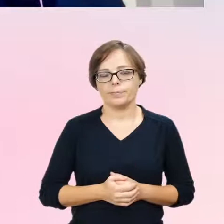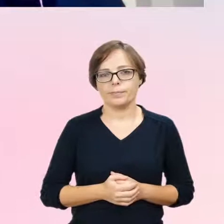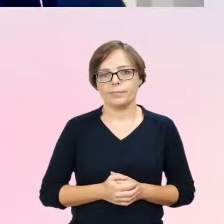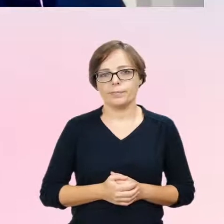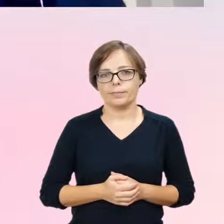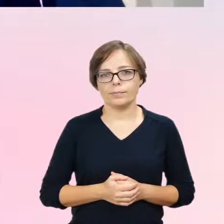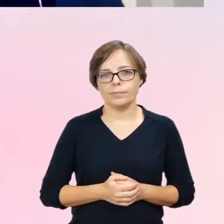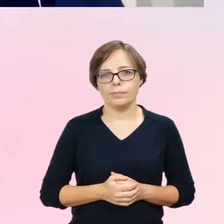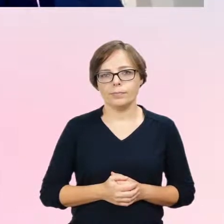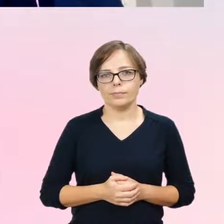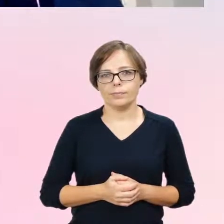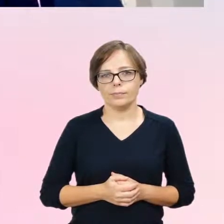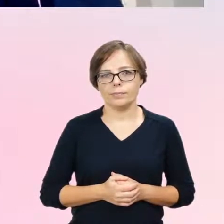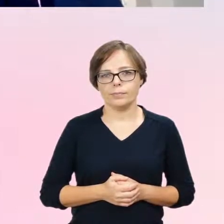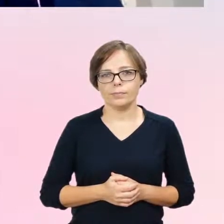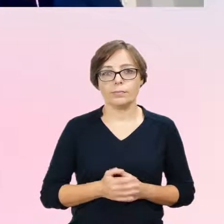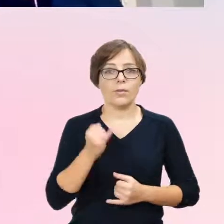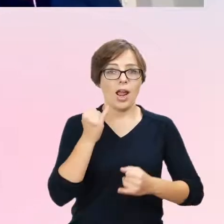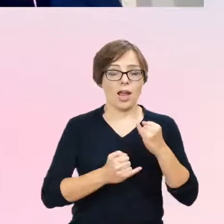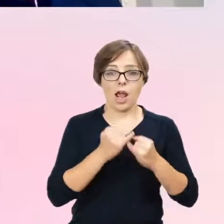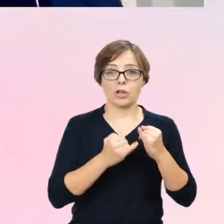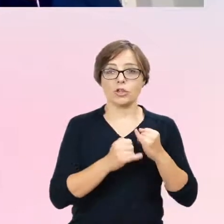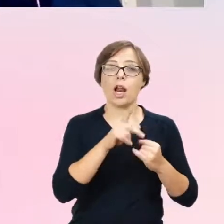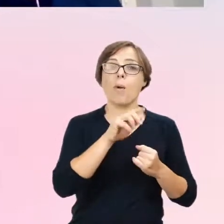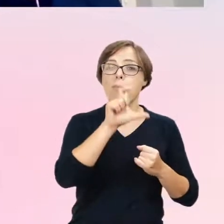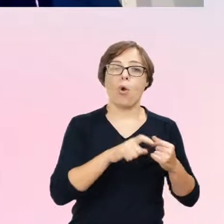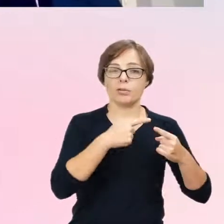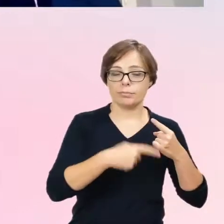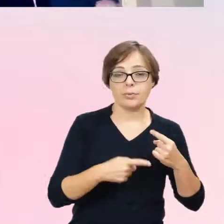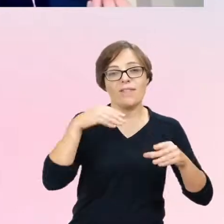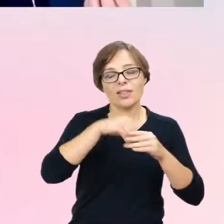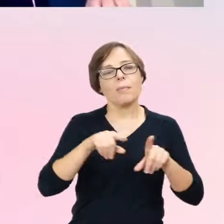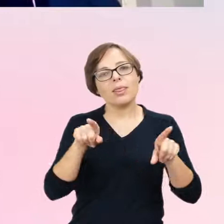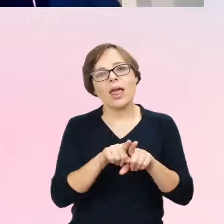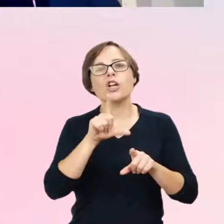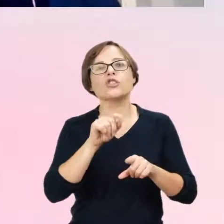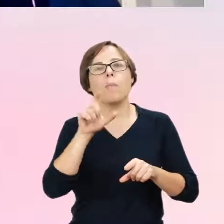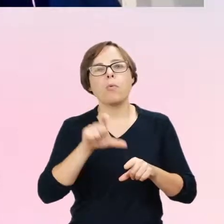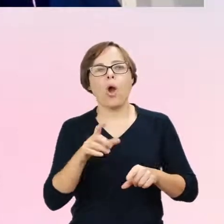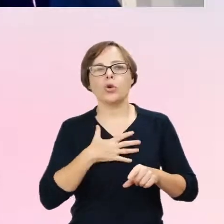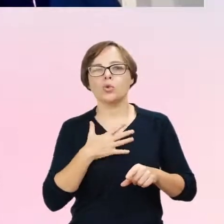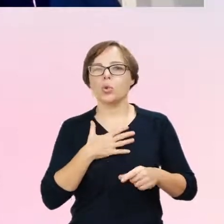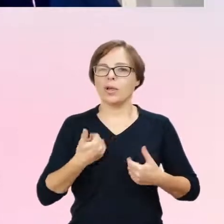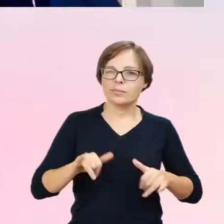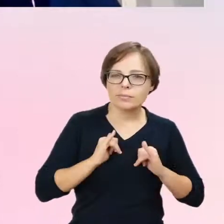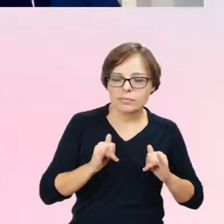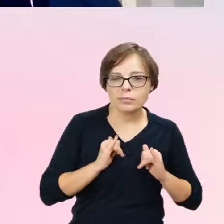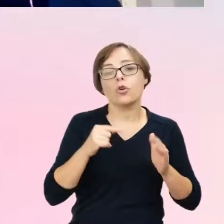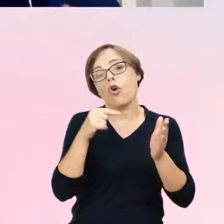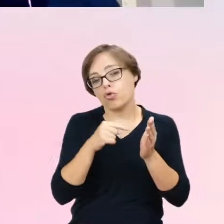jeżeli występując z tą niezgodnością płci także objawy dysforii płci może być brak działania, brak poprawy